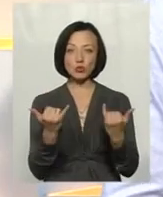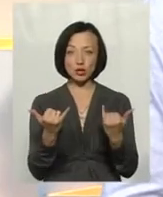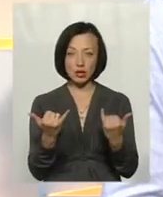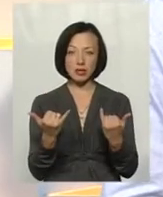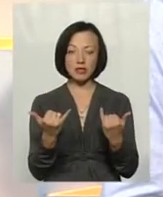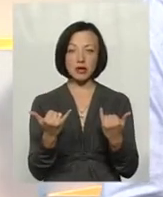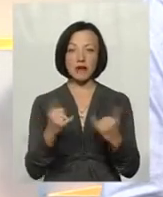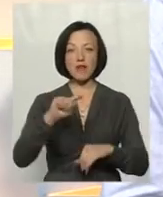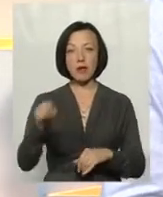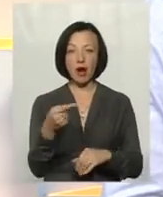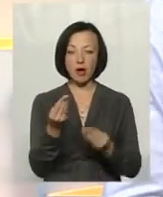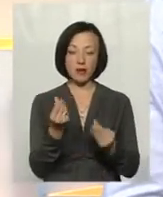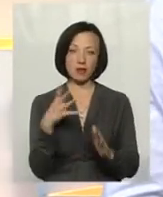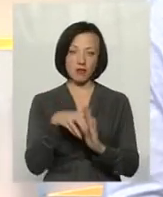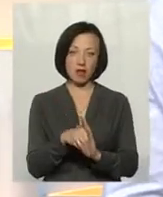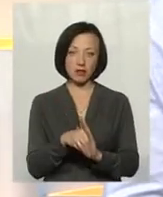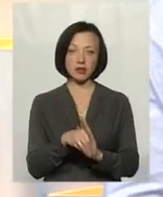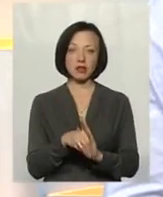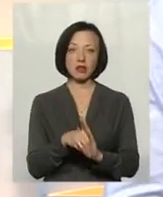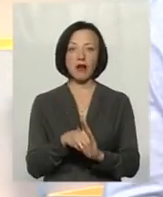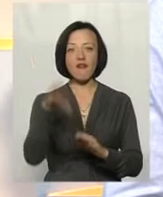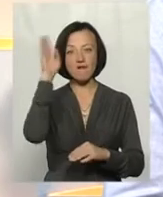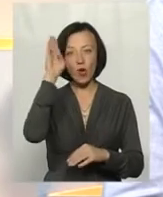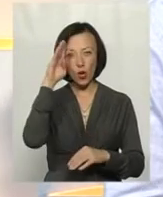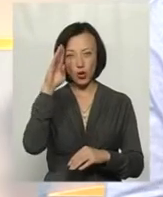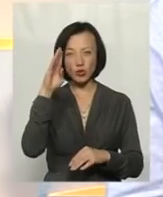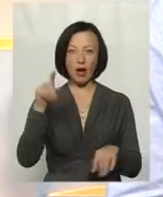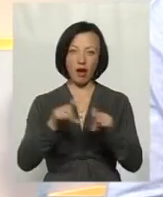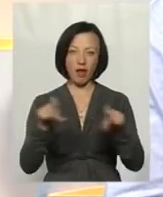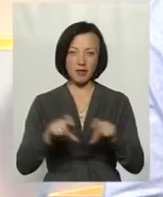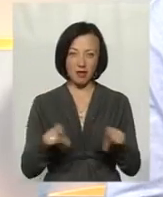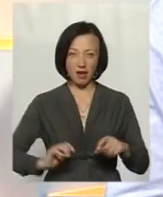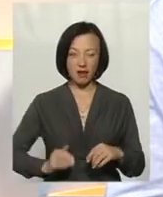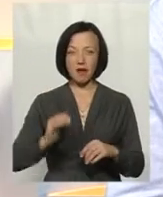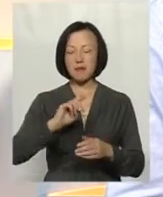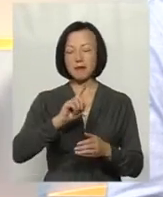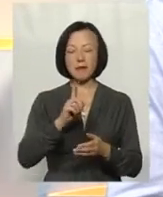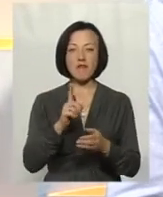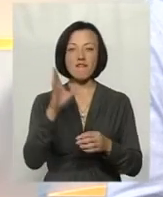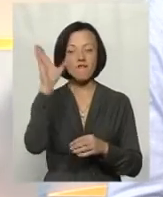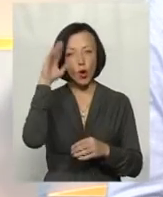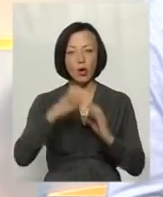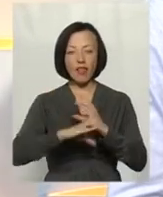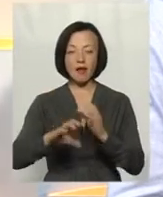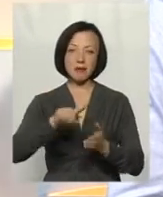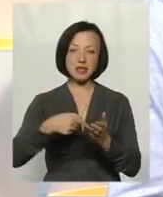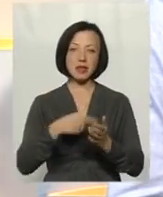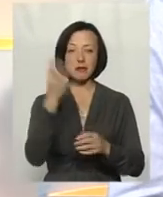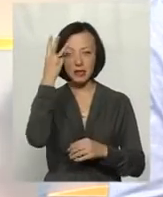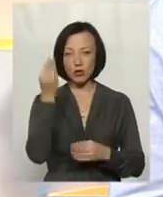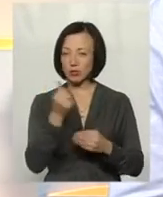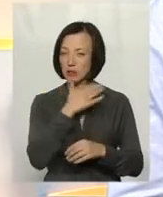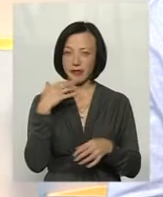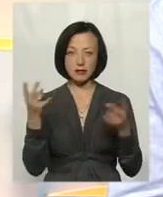вимагають капіталовкладення, як для водоканалів міста Хмельницького і інших дуже багато. Ми можемо брати воду